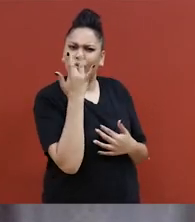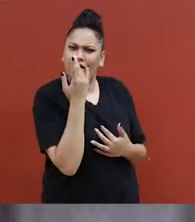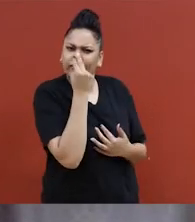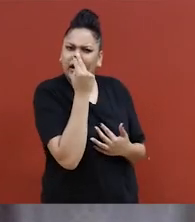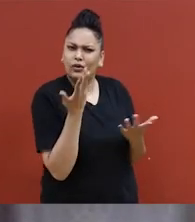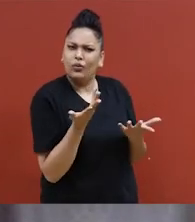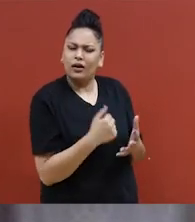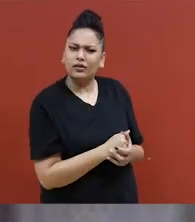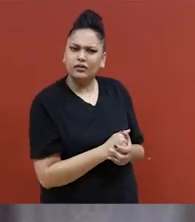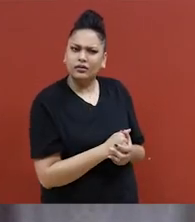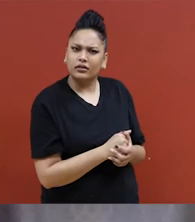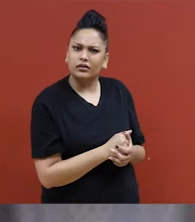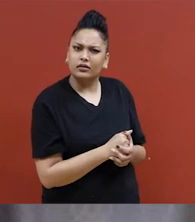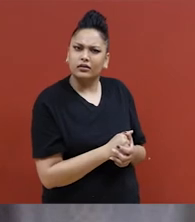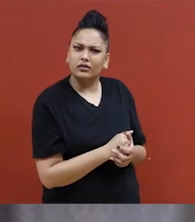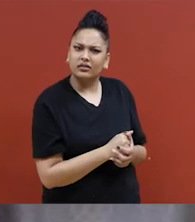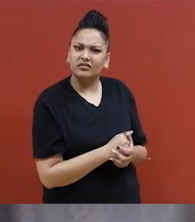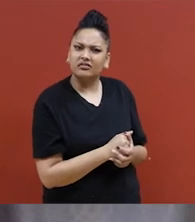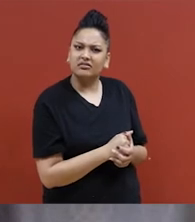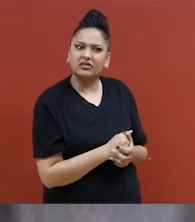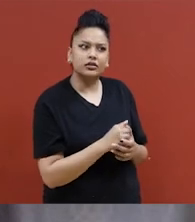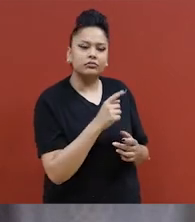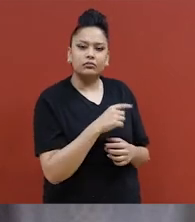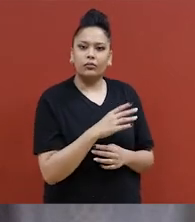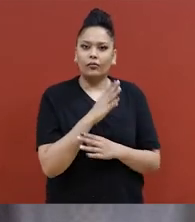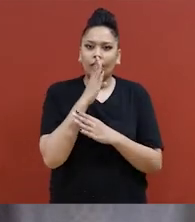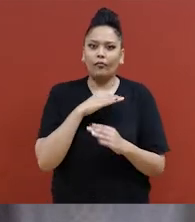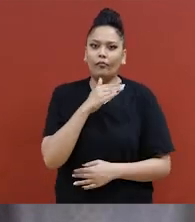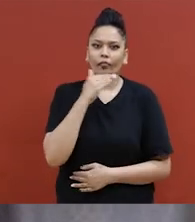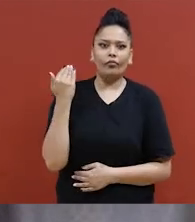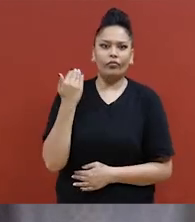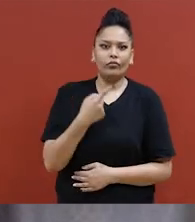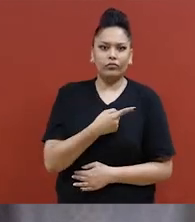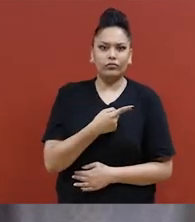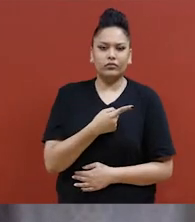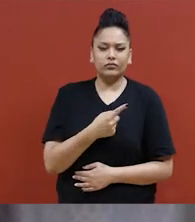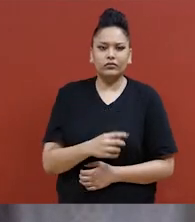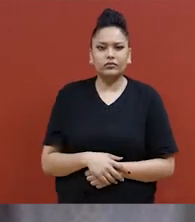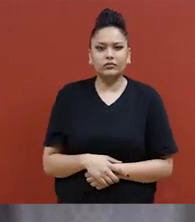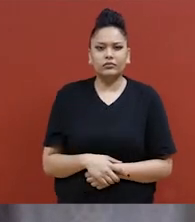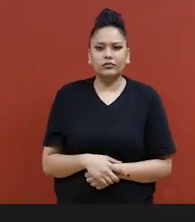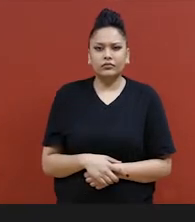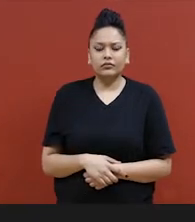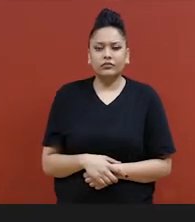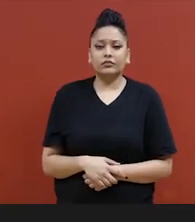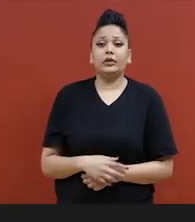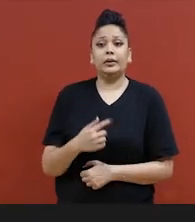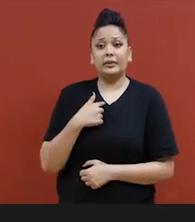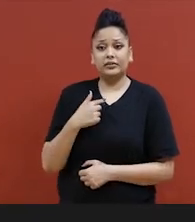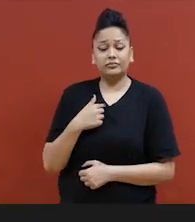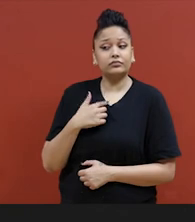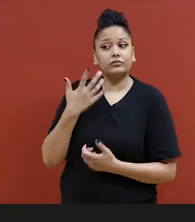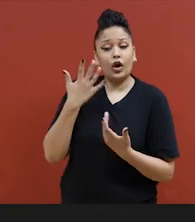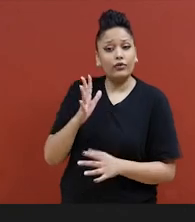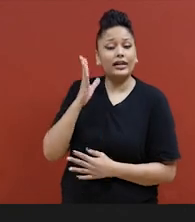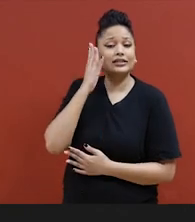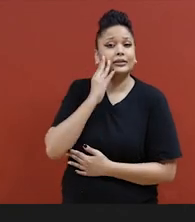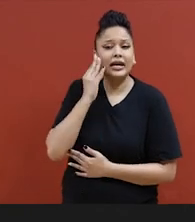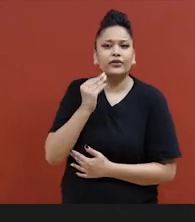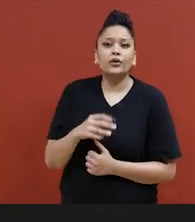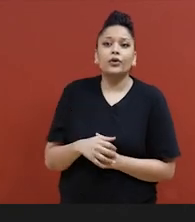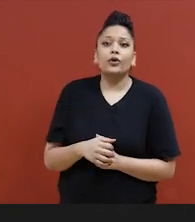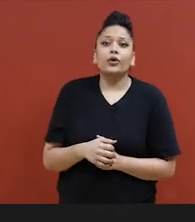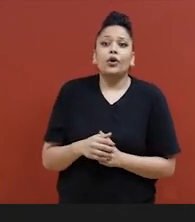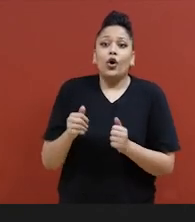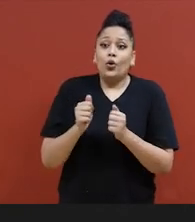Comment? Ou pourquoi est-ce drôle pour toi? Et elle n'a même pas répondu à la question. J'ai aussi vécu des choses comme ça quand il